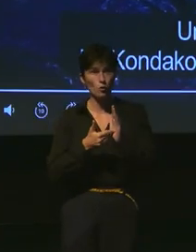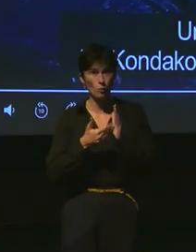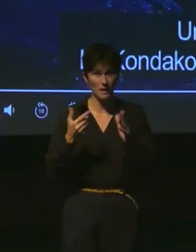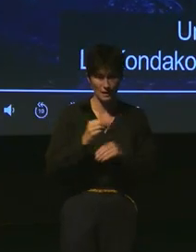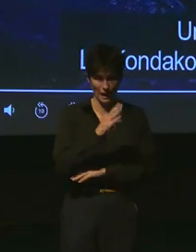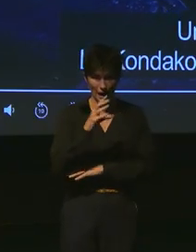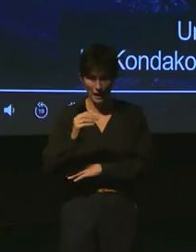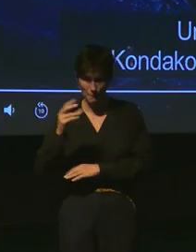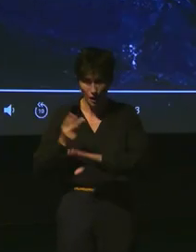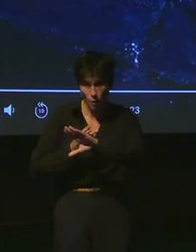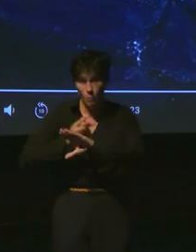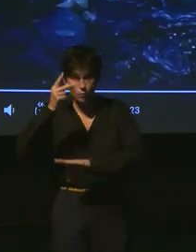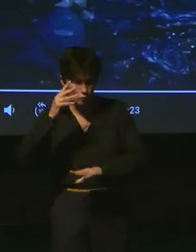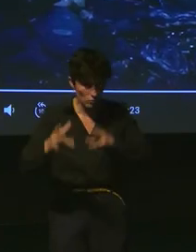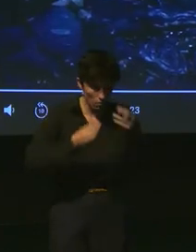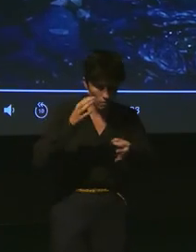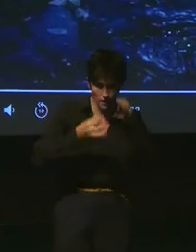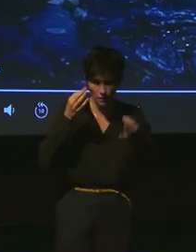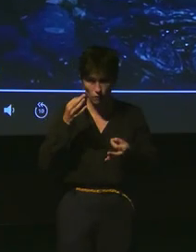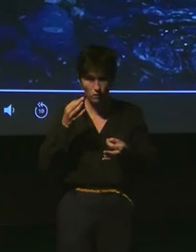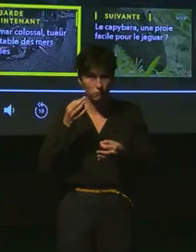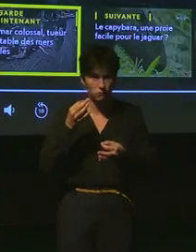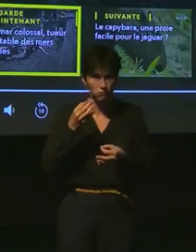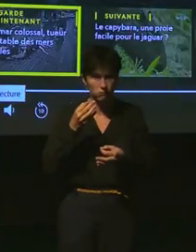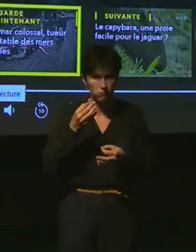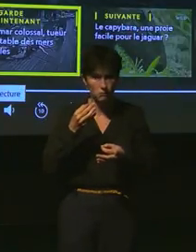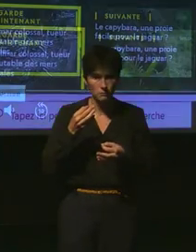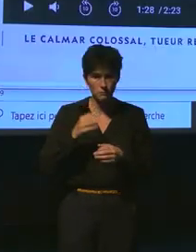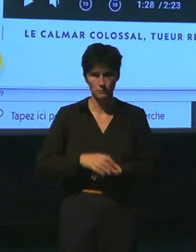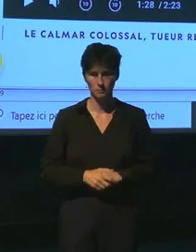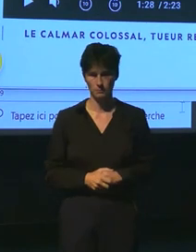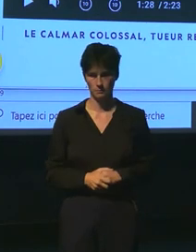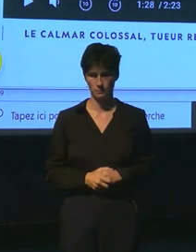de calamar qu'on a jamais observé s'était sous-titrage